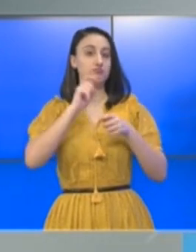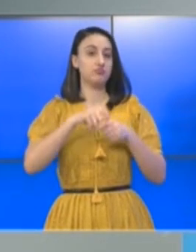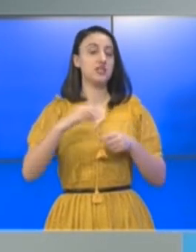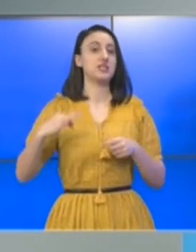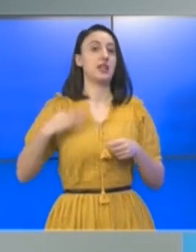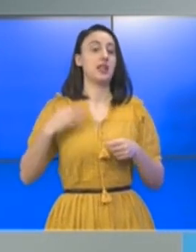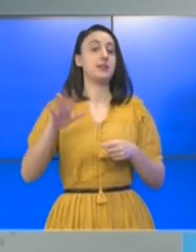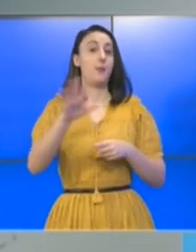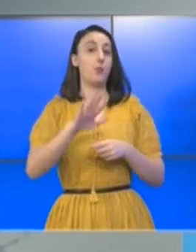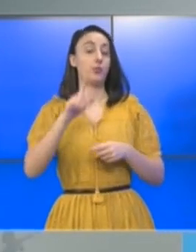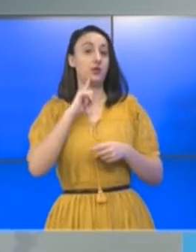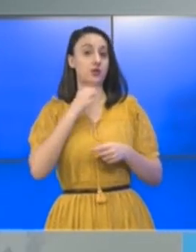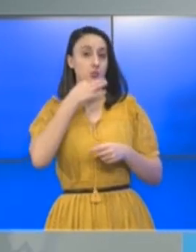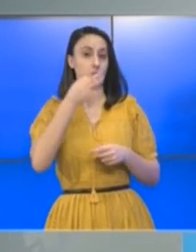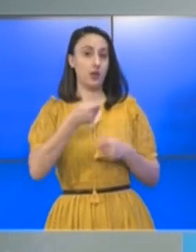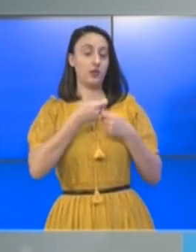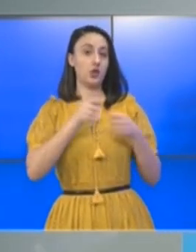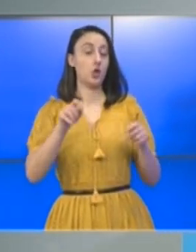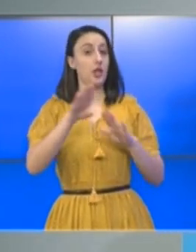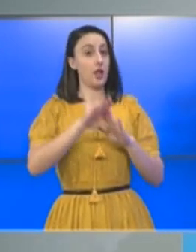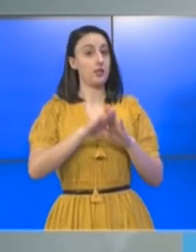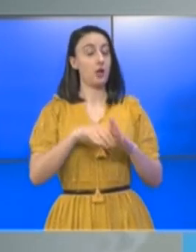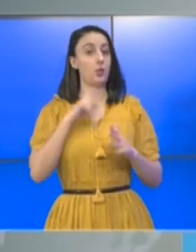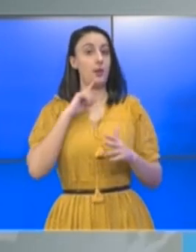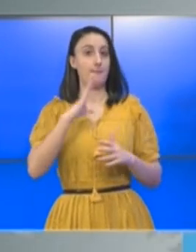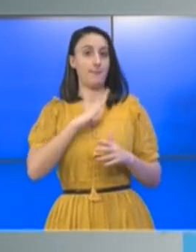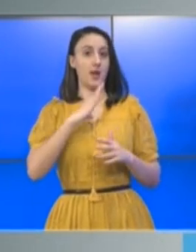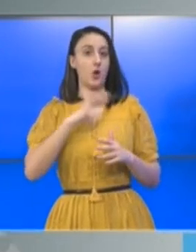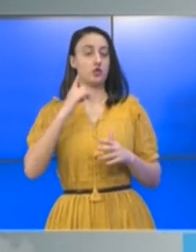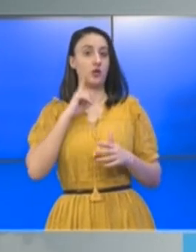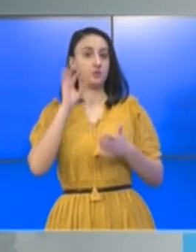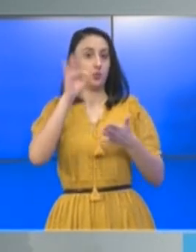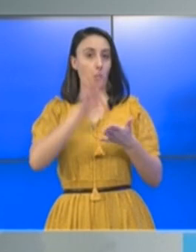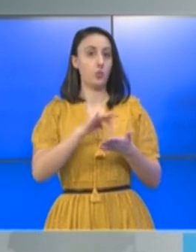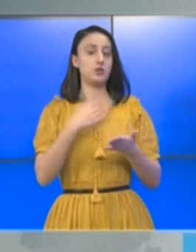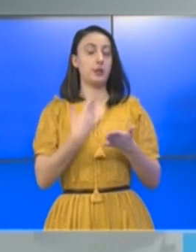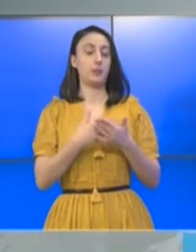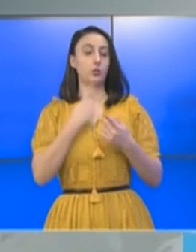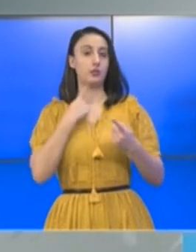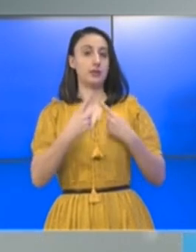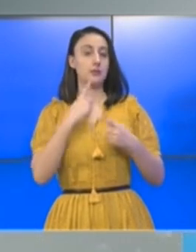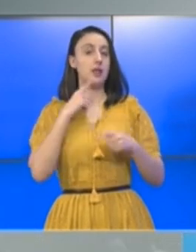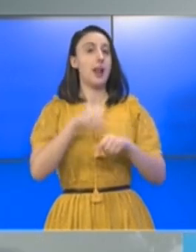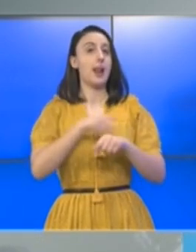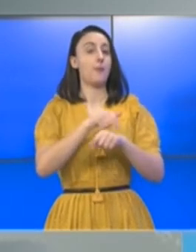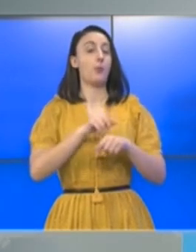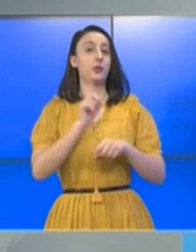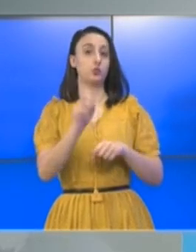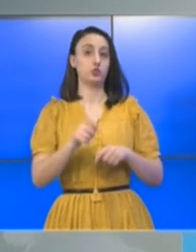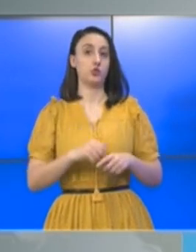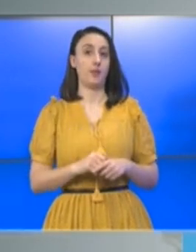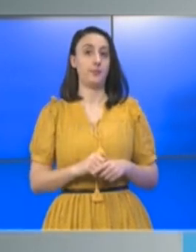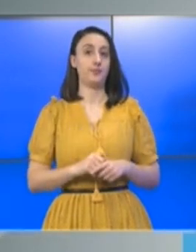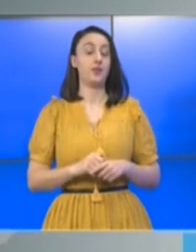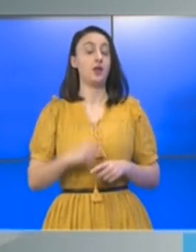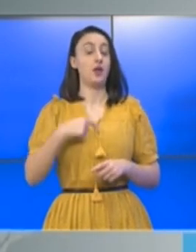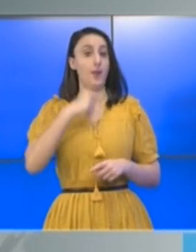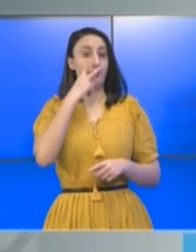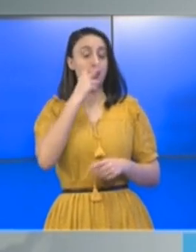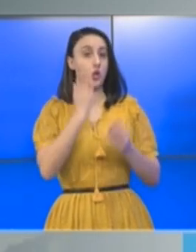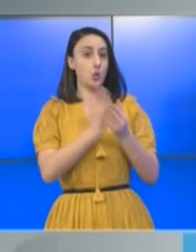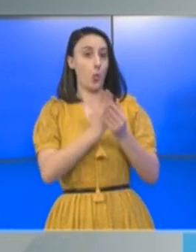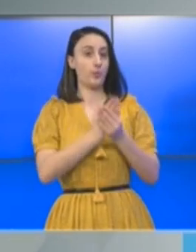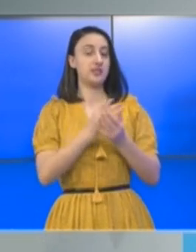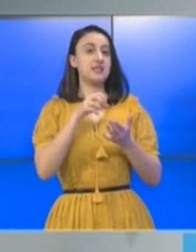de sănătate publică adresată tuturor categoriilor de risc și a fost propus spre dezbatere la momentul respectiv. Astfel, apariția